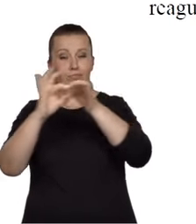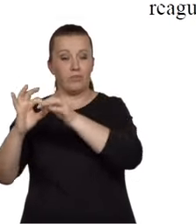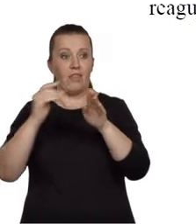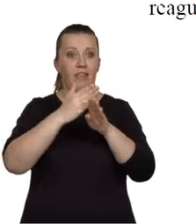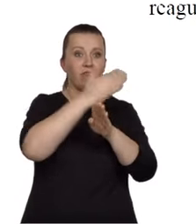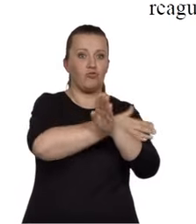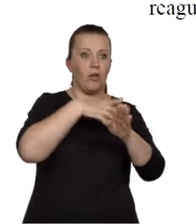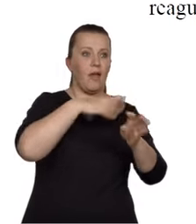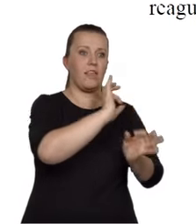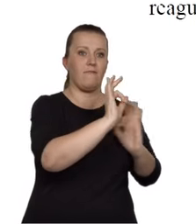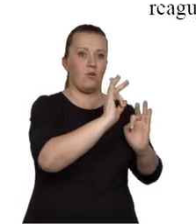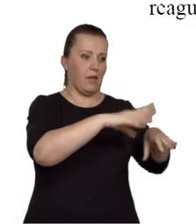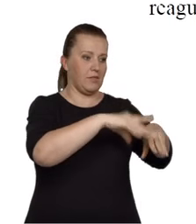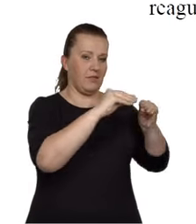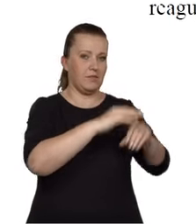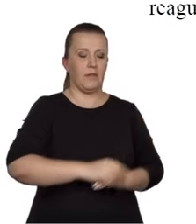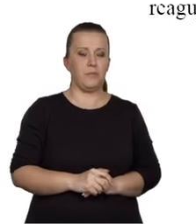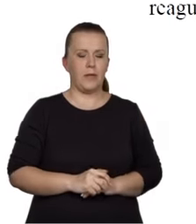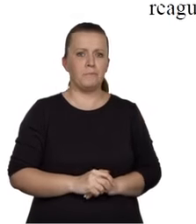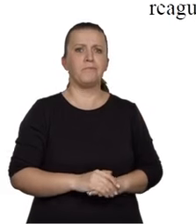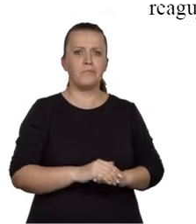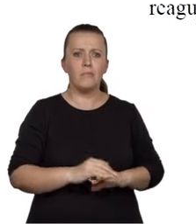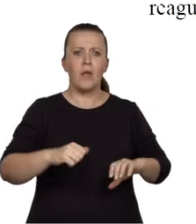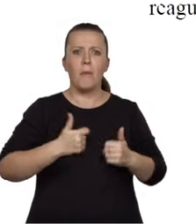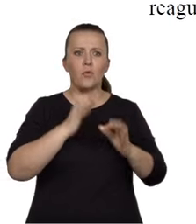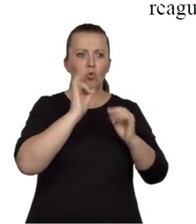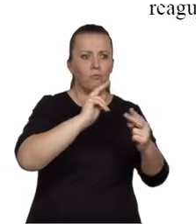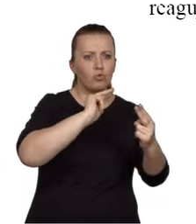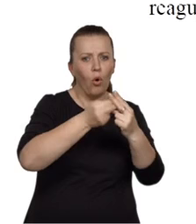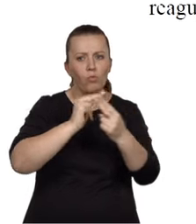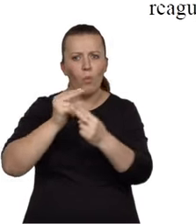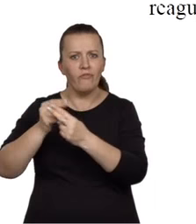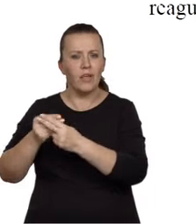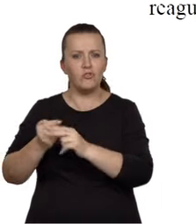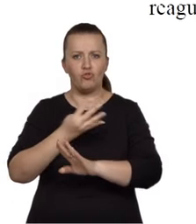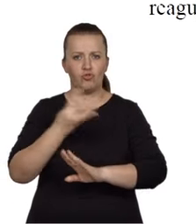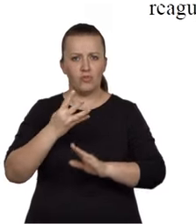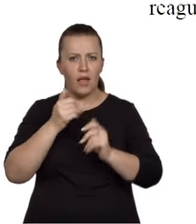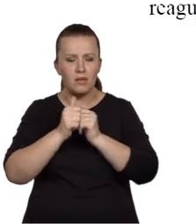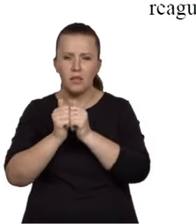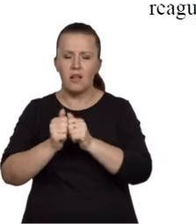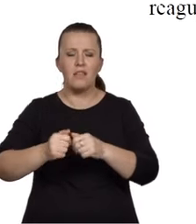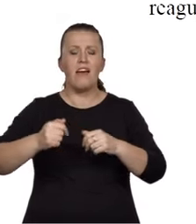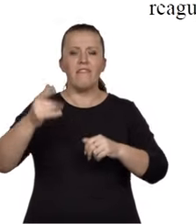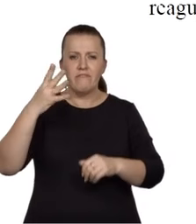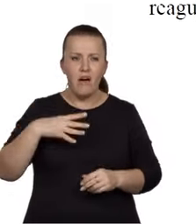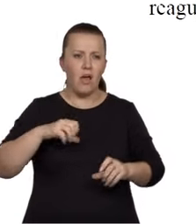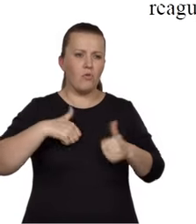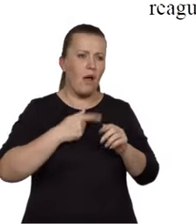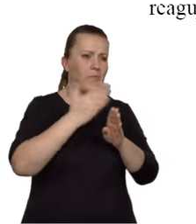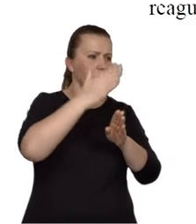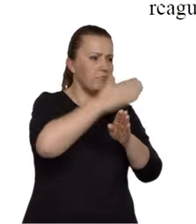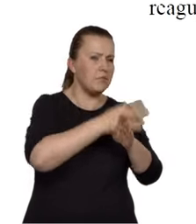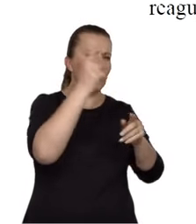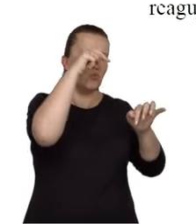wstępną. Dokładna analiza informacji do zadań 16-19 bardzo ułatwia poprawne wykonanie